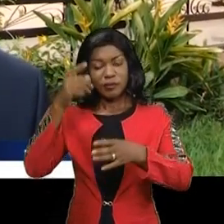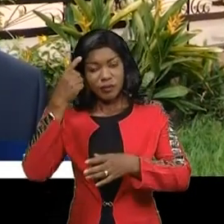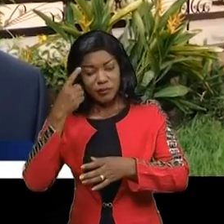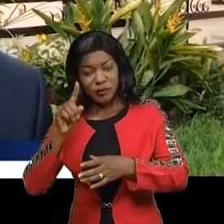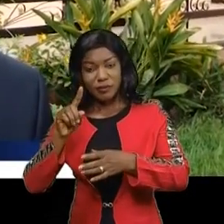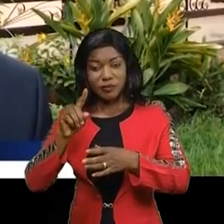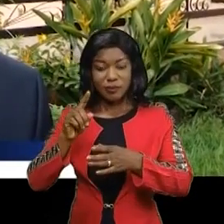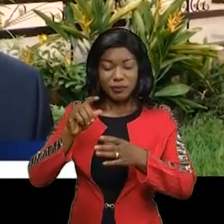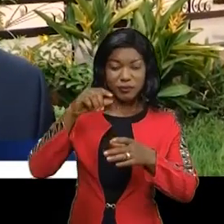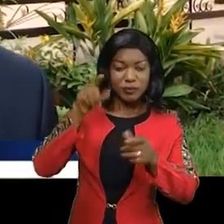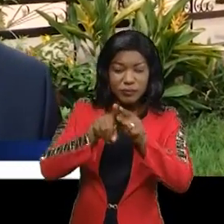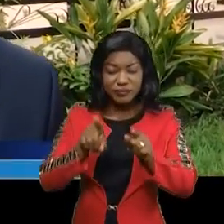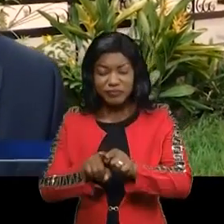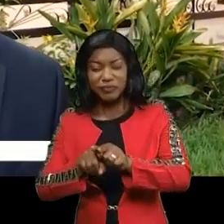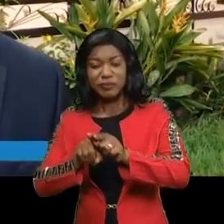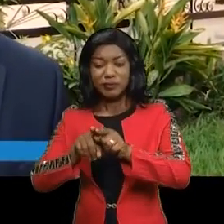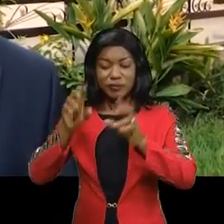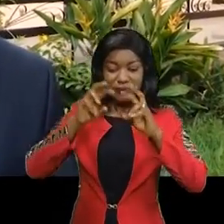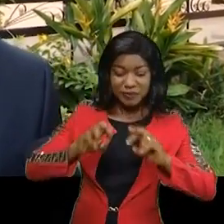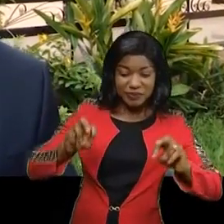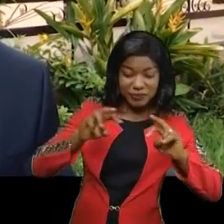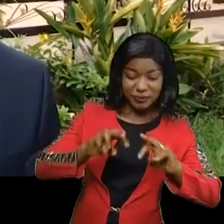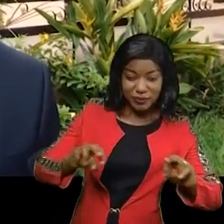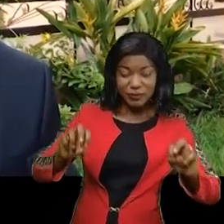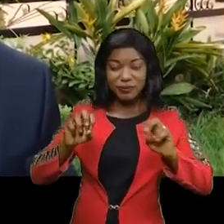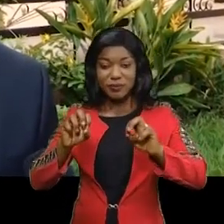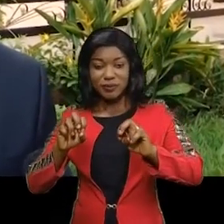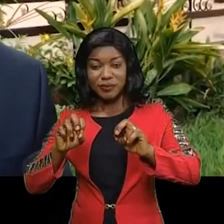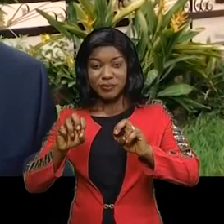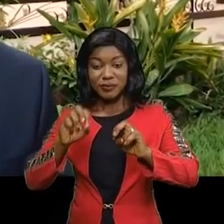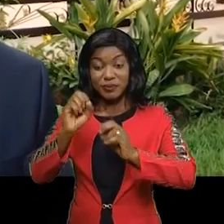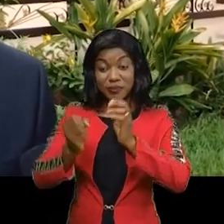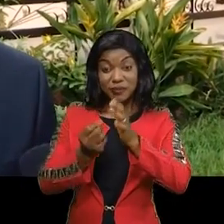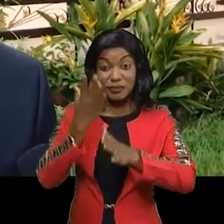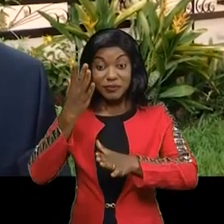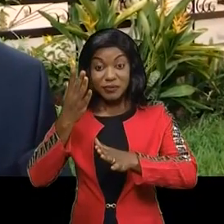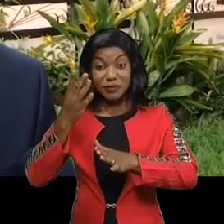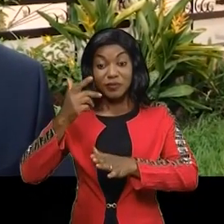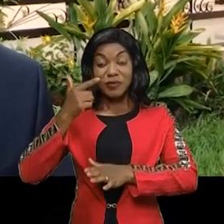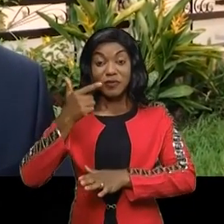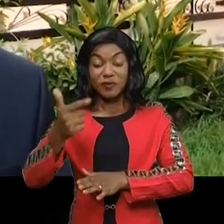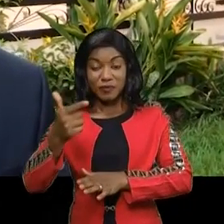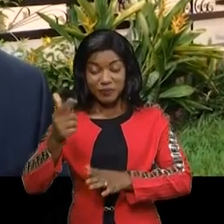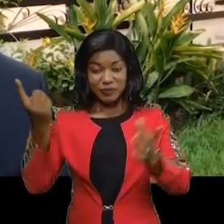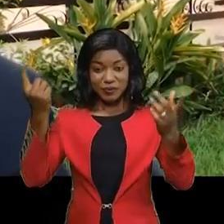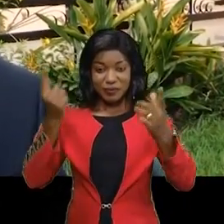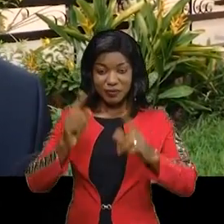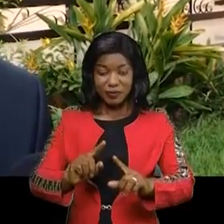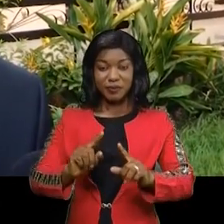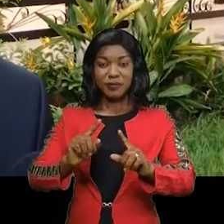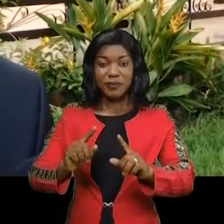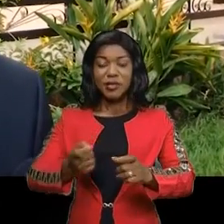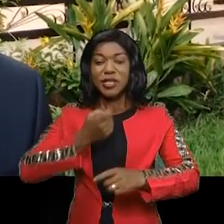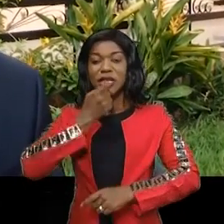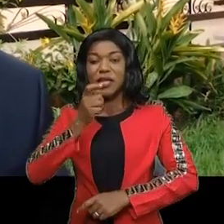jamais je pourrais le dire ainsi, parce que le 15 février, lorsque je me suis adressé à la